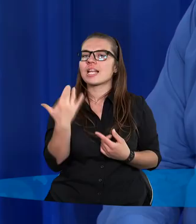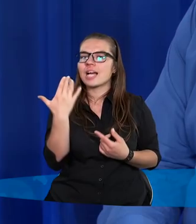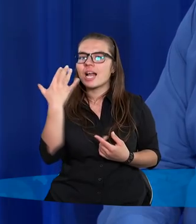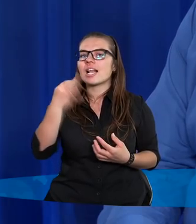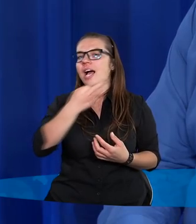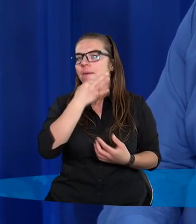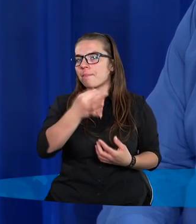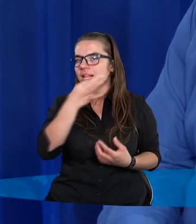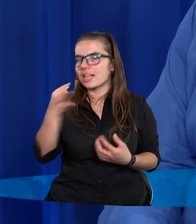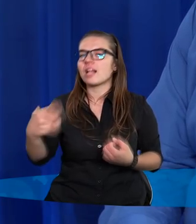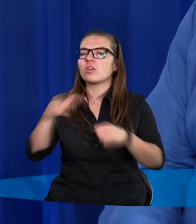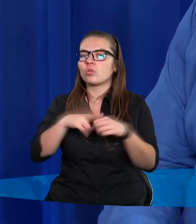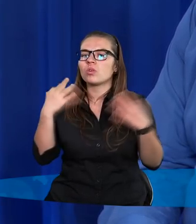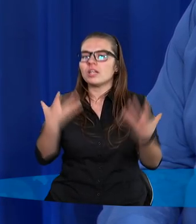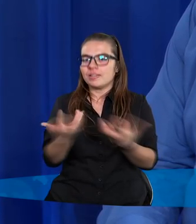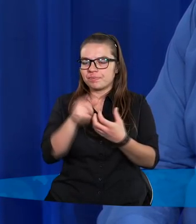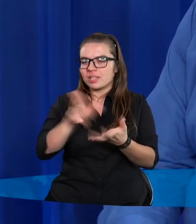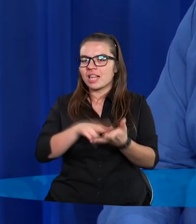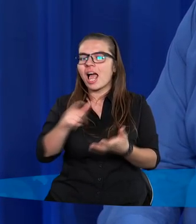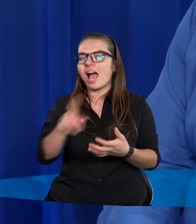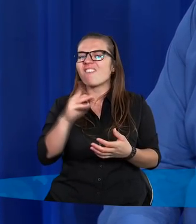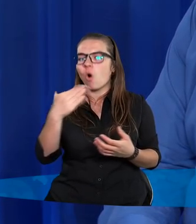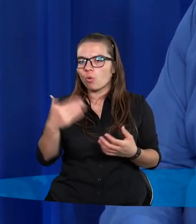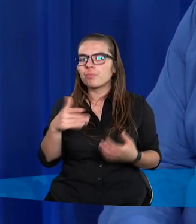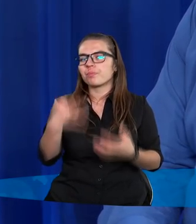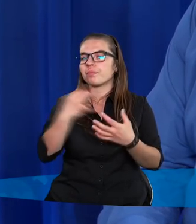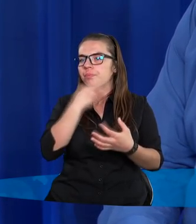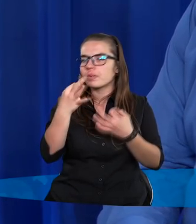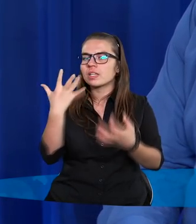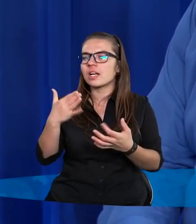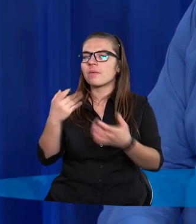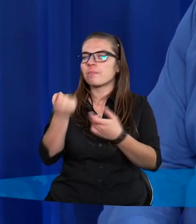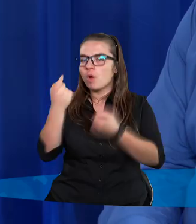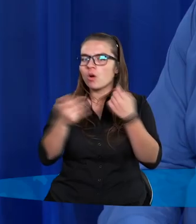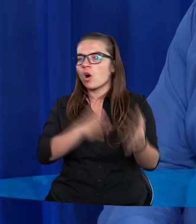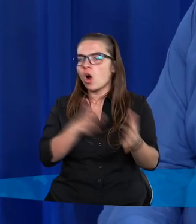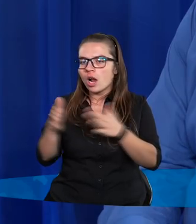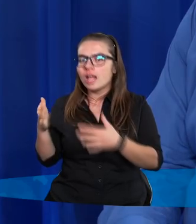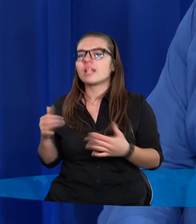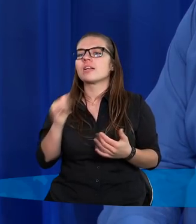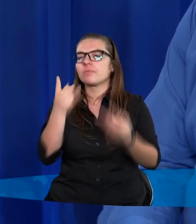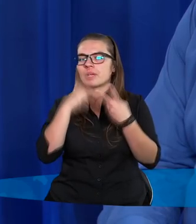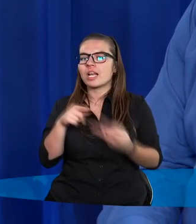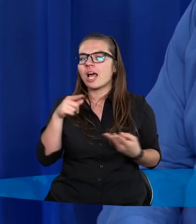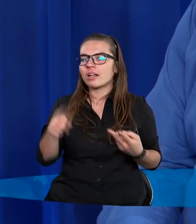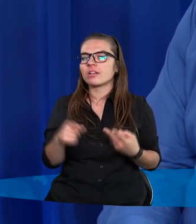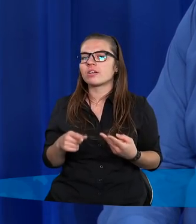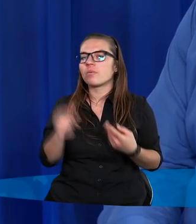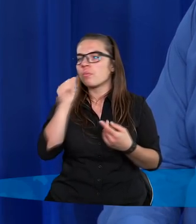pytań, które pojawiło się na forum. Wciąż, jeżeli tylko pojawią się kolejne, prześlecie je,